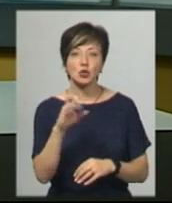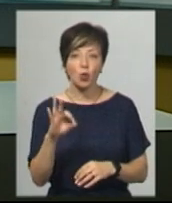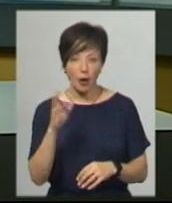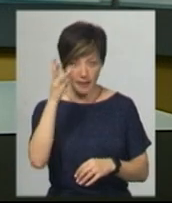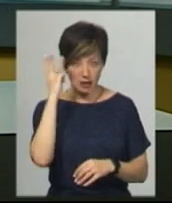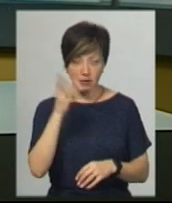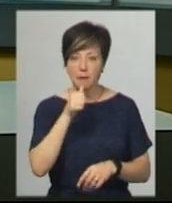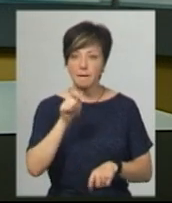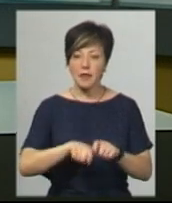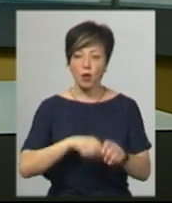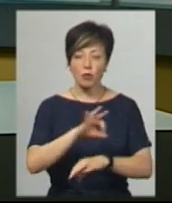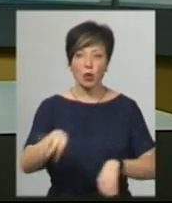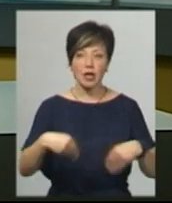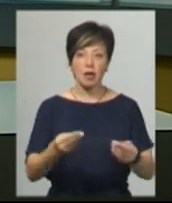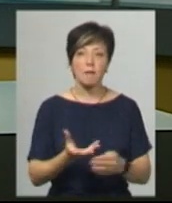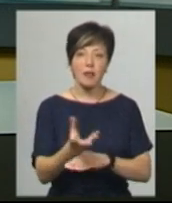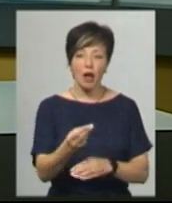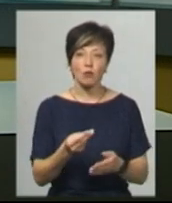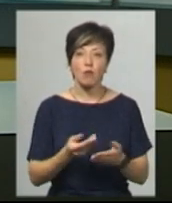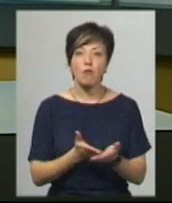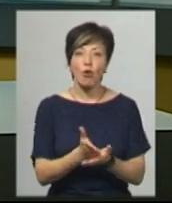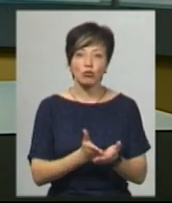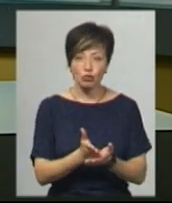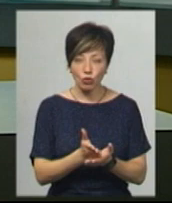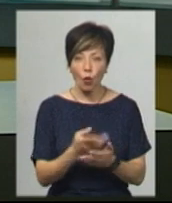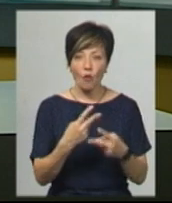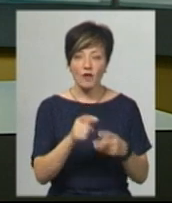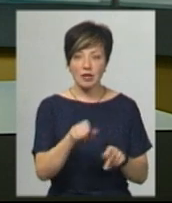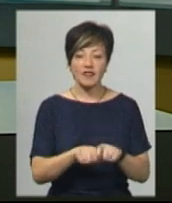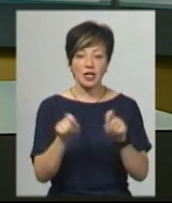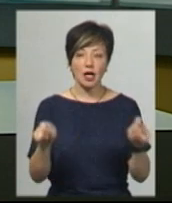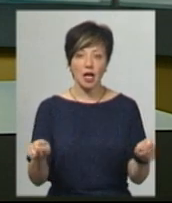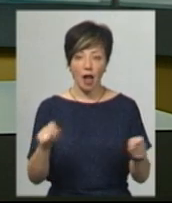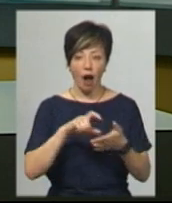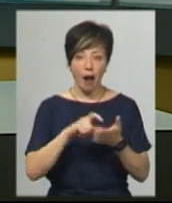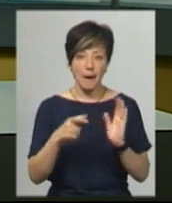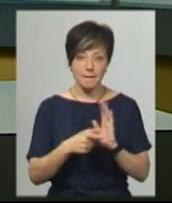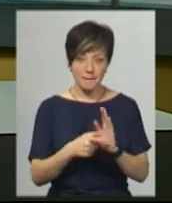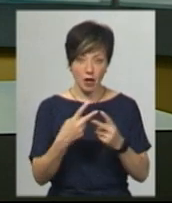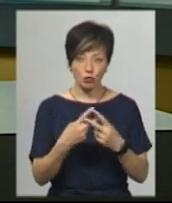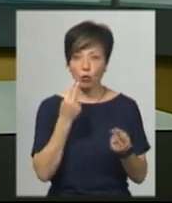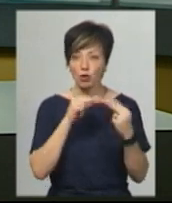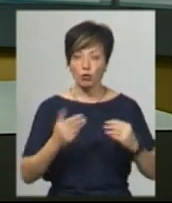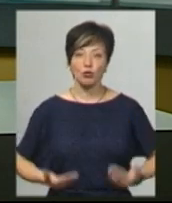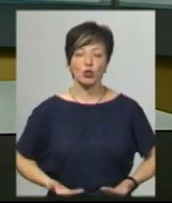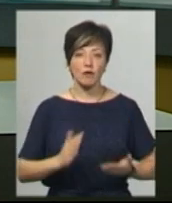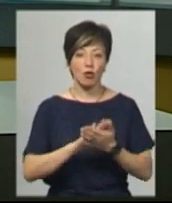пілотного проєкту «Надання платних послуг ув'язненим» там відкрили камеру з поліпшеними побутовими умовами.